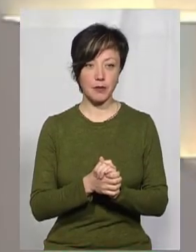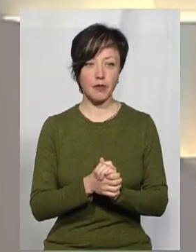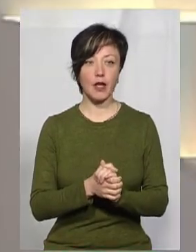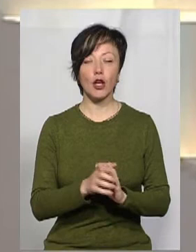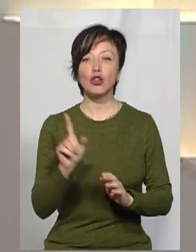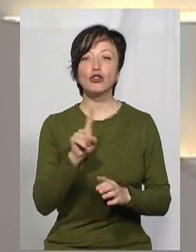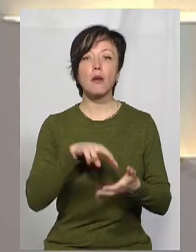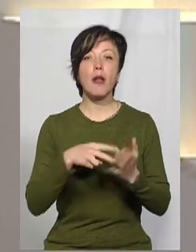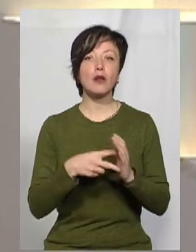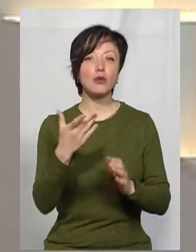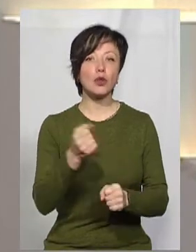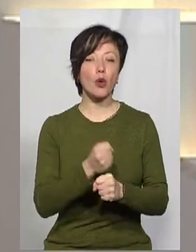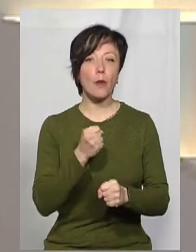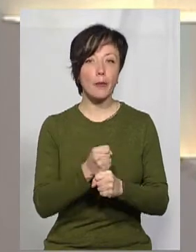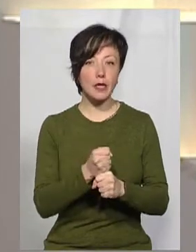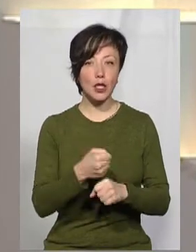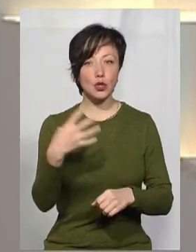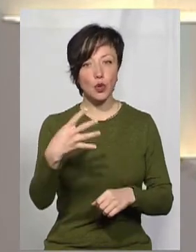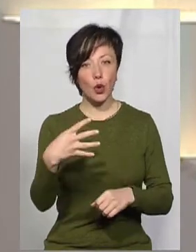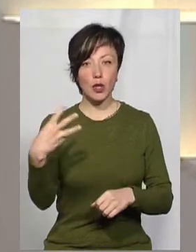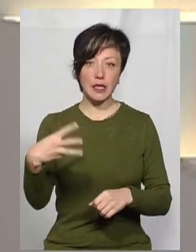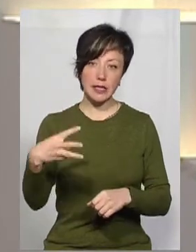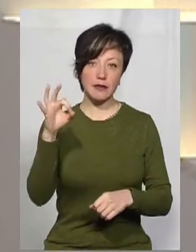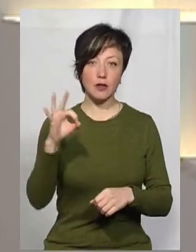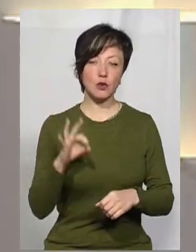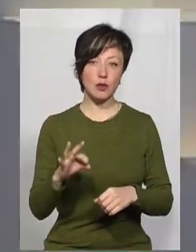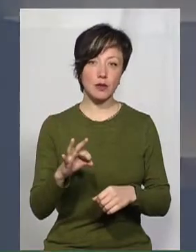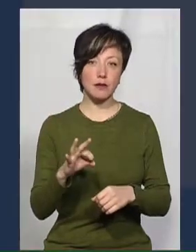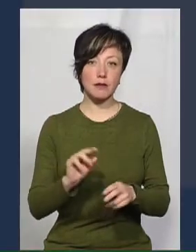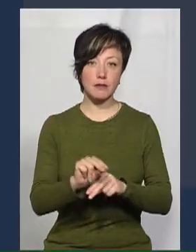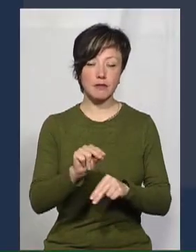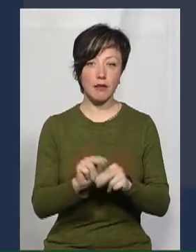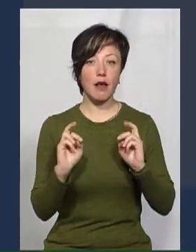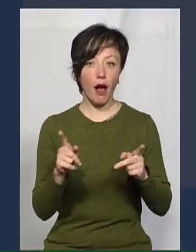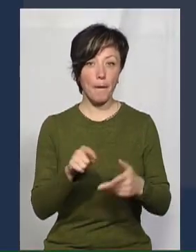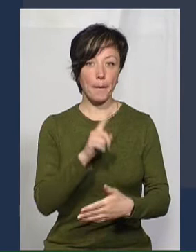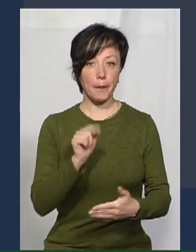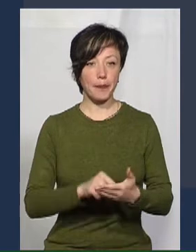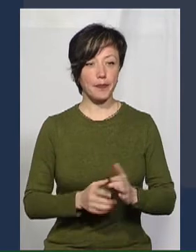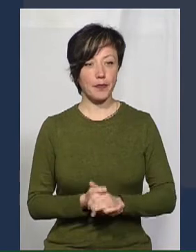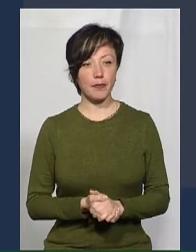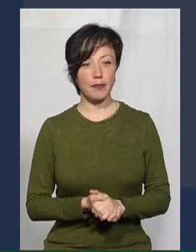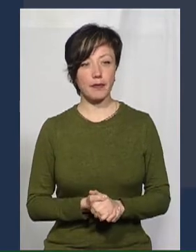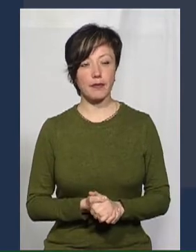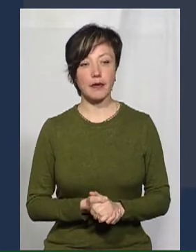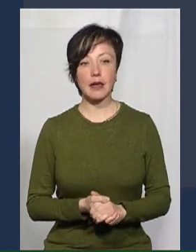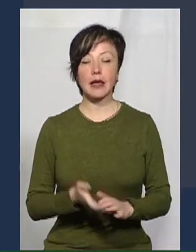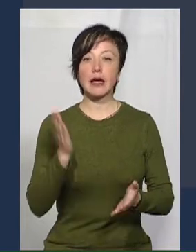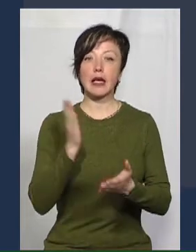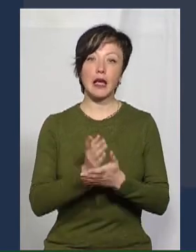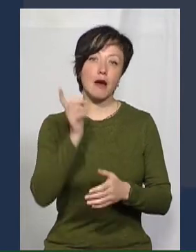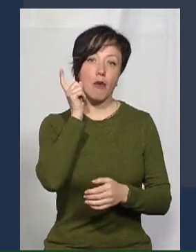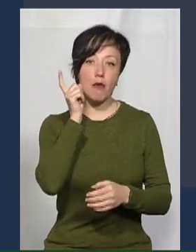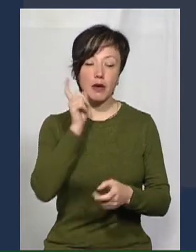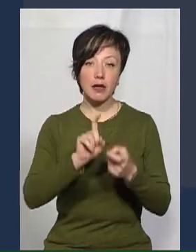Ага. Що плануєте робити із тими 40-30 відсотками? Ну, для цього є ще і мобільний